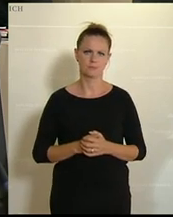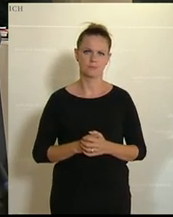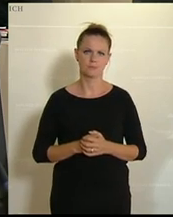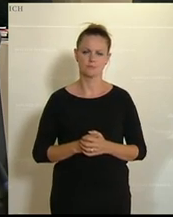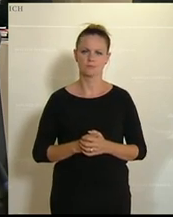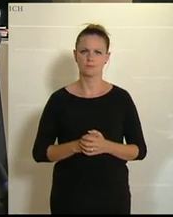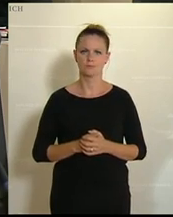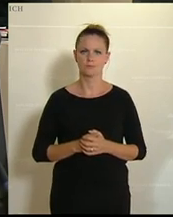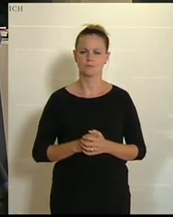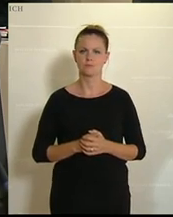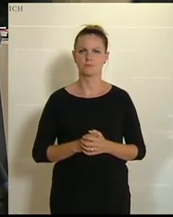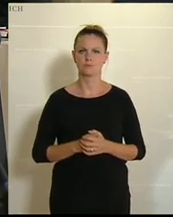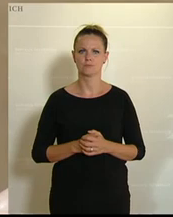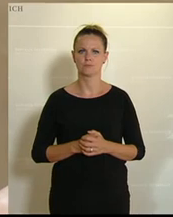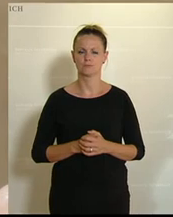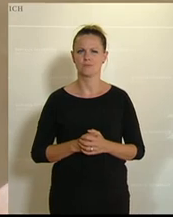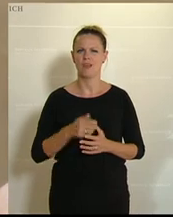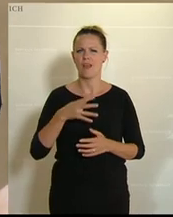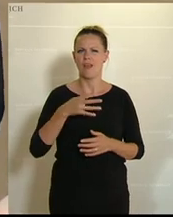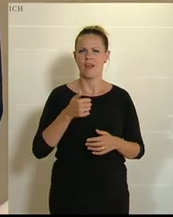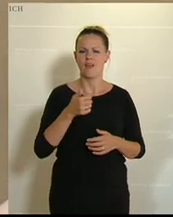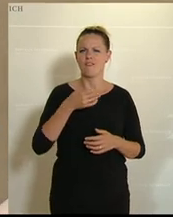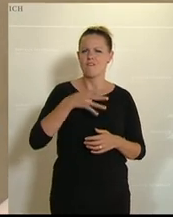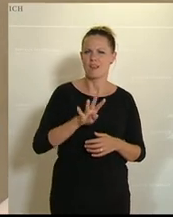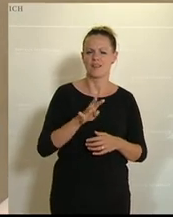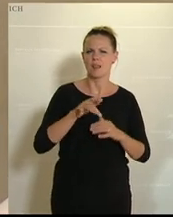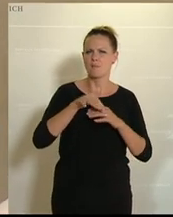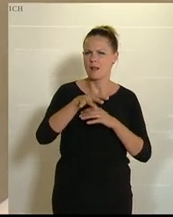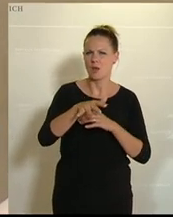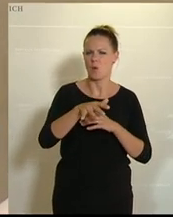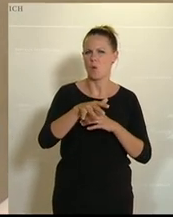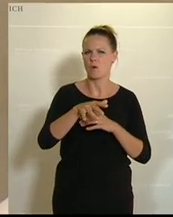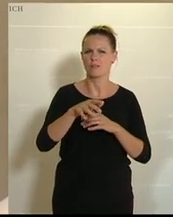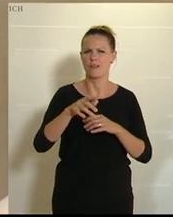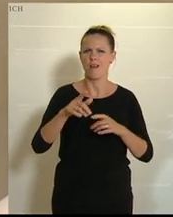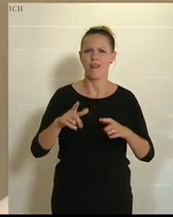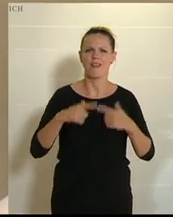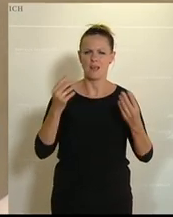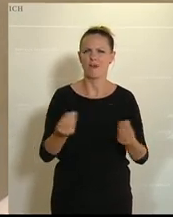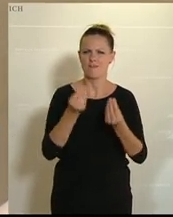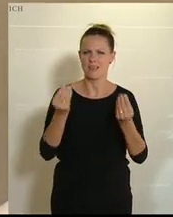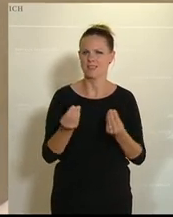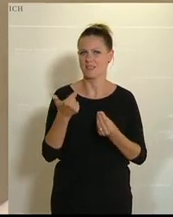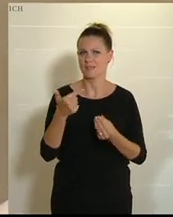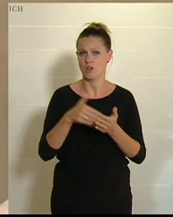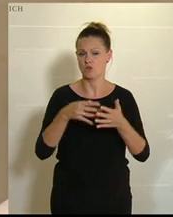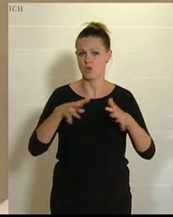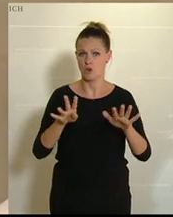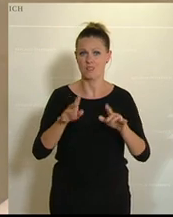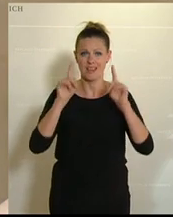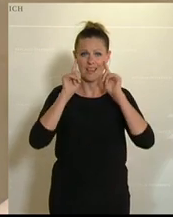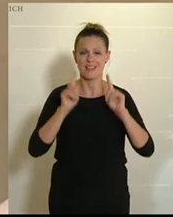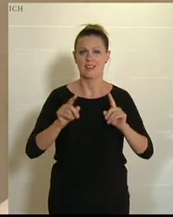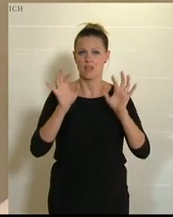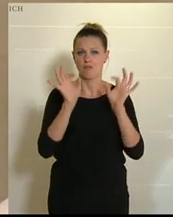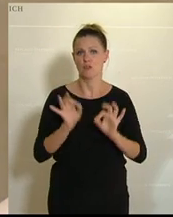Eine Viertelmillion, so viele Lebewesen, so viele Tiere wurden alleine 2019 in Österreich im Tierversuch